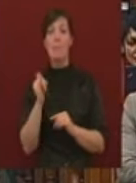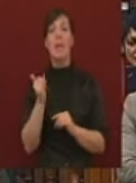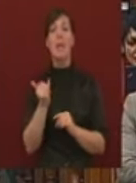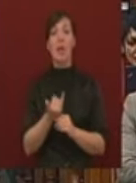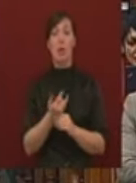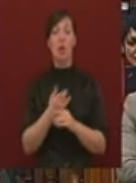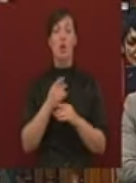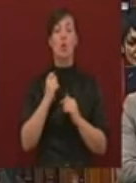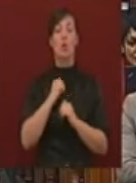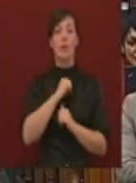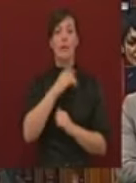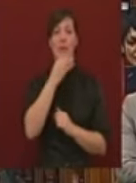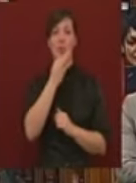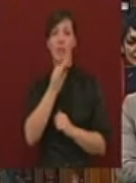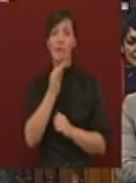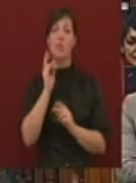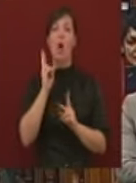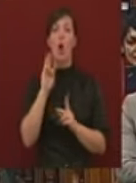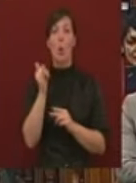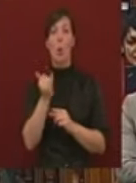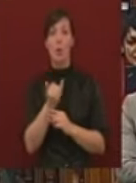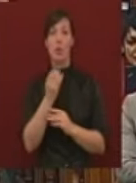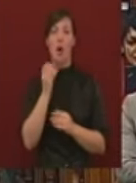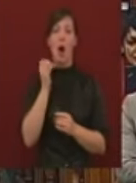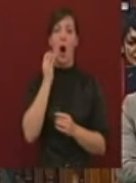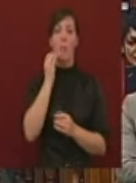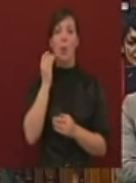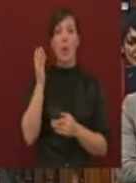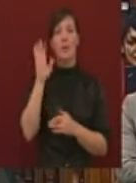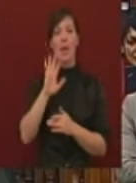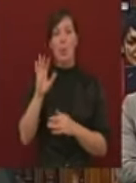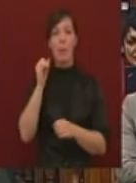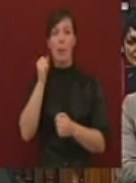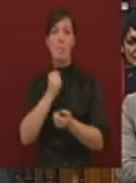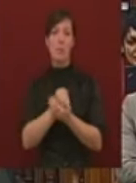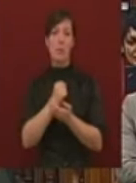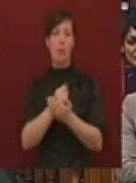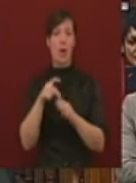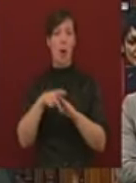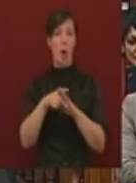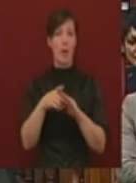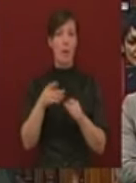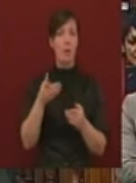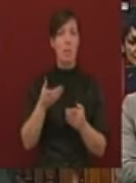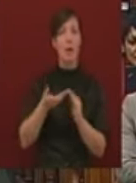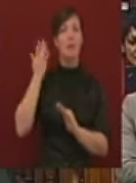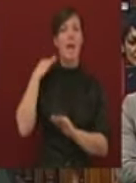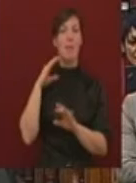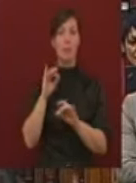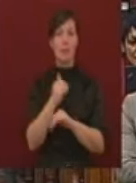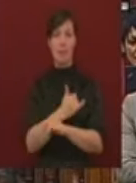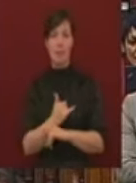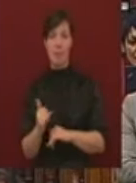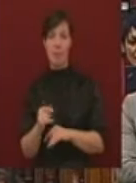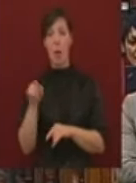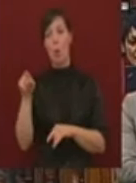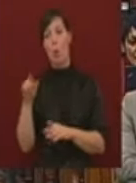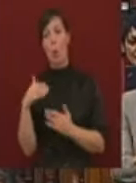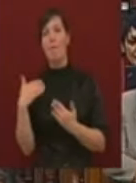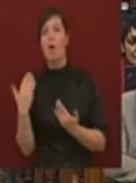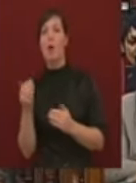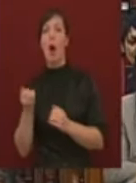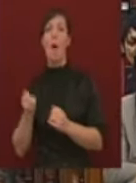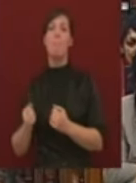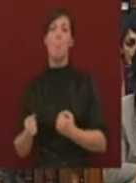amikor az Európai Bizottság akadályozta meg több esetben az elmúlt tíz évben azt, hogy önök vagy éppen az álbaloldali kormányok a